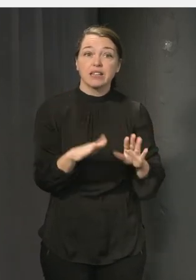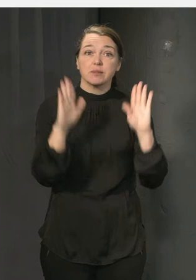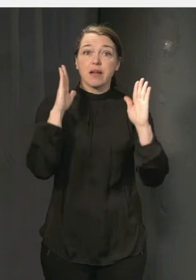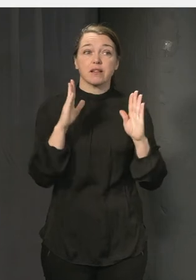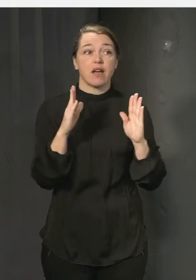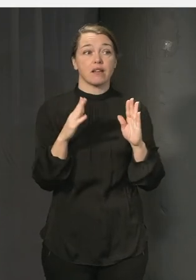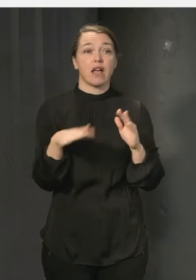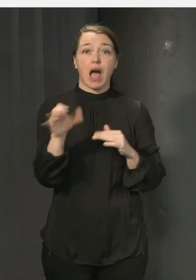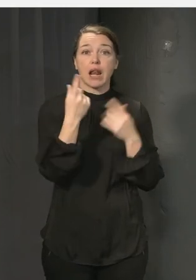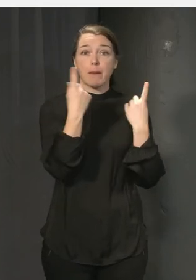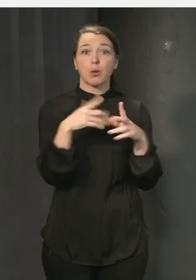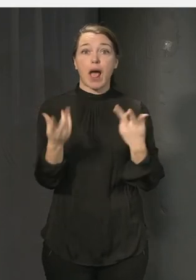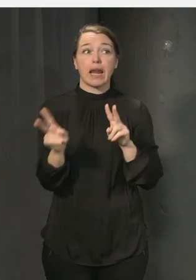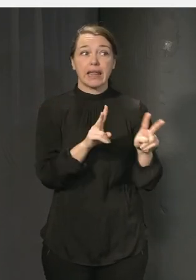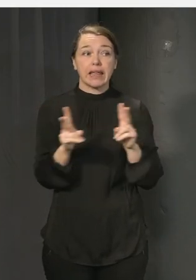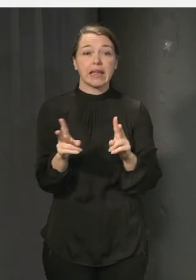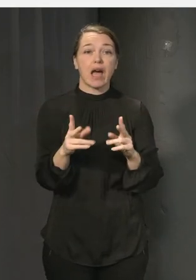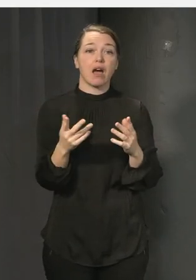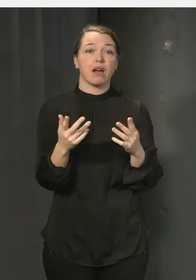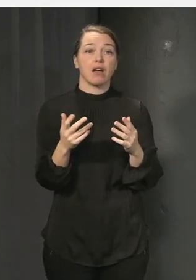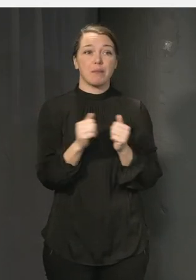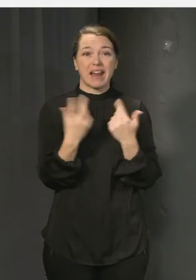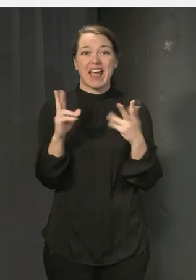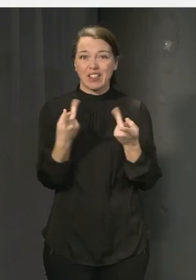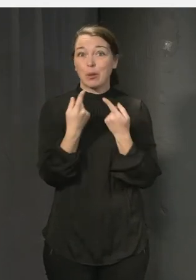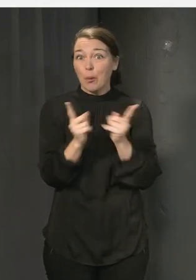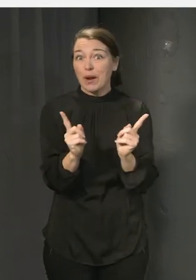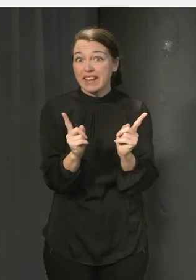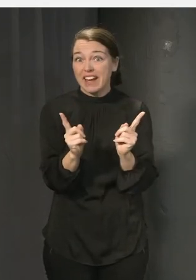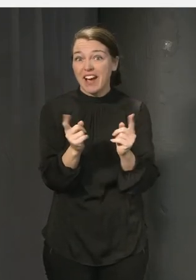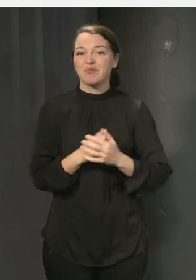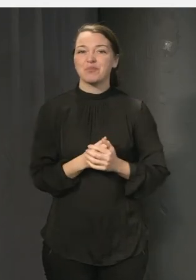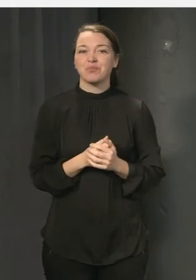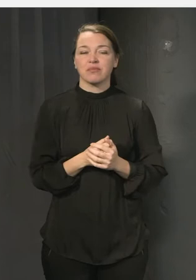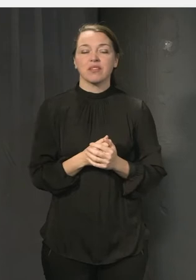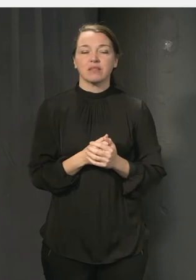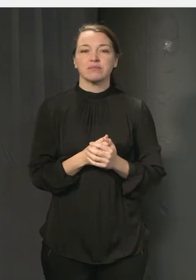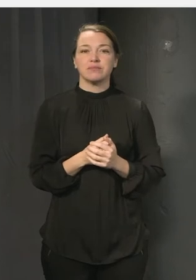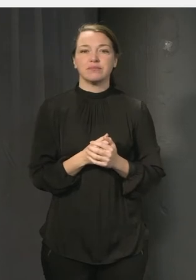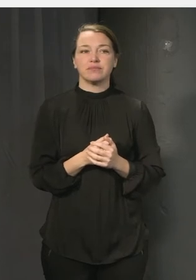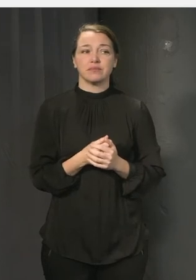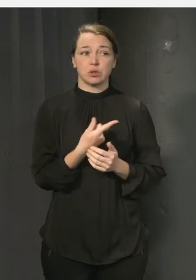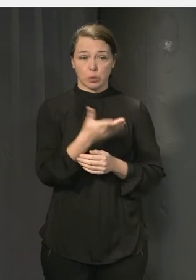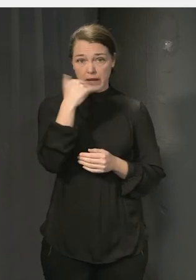människors likheter, olikheter. Det där kan de också ta ett ansvar för. De kan vara delaktiga i det arbetet också.